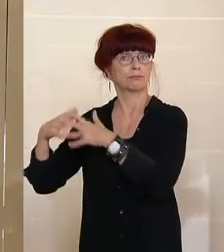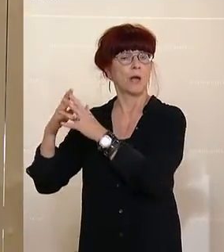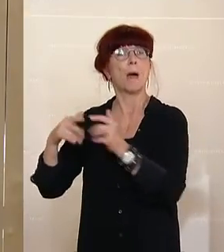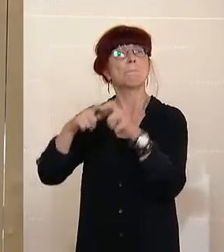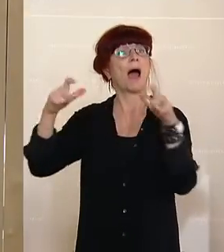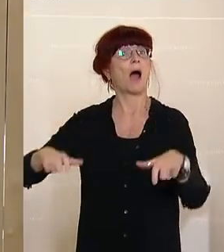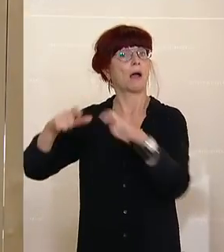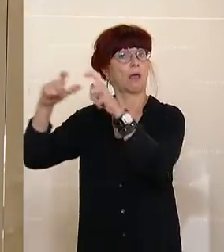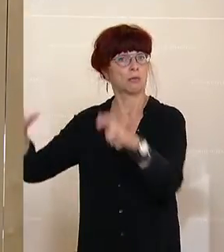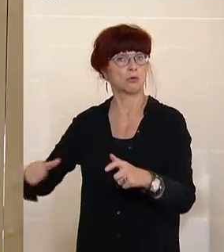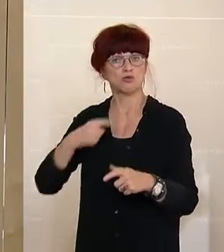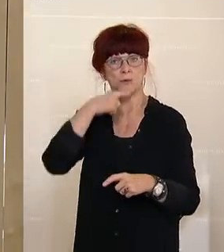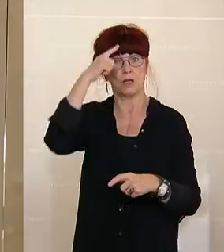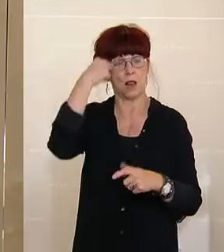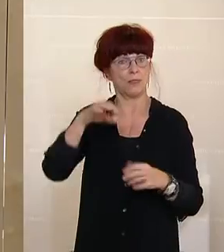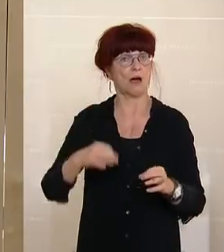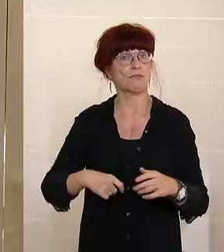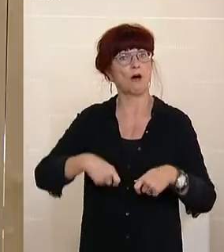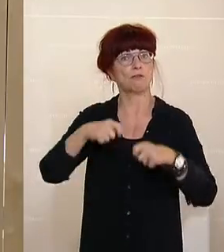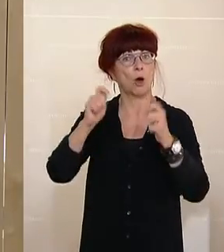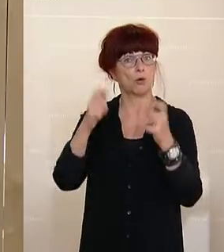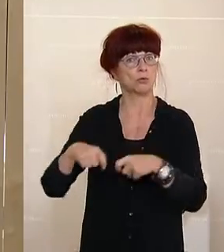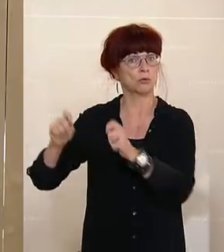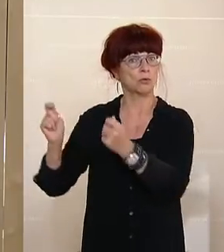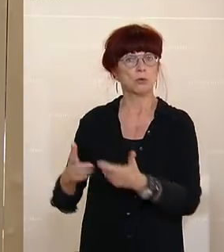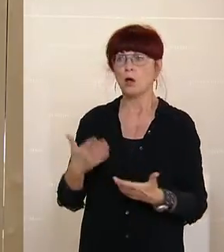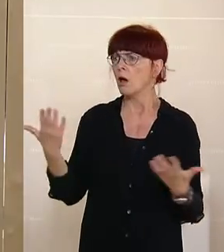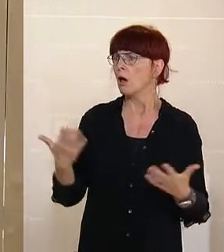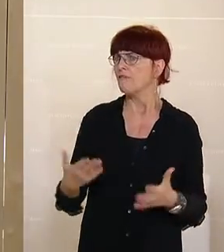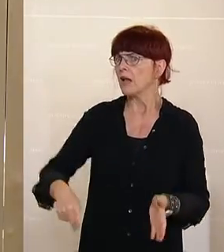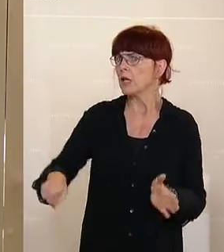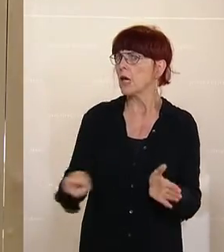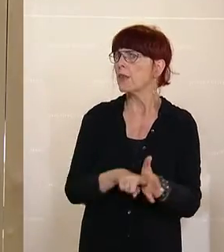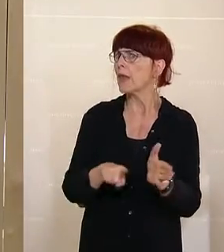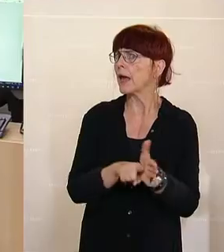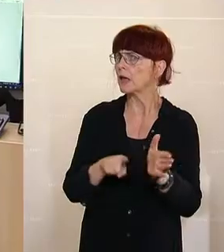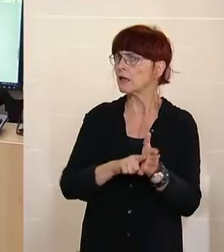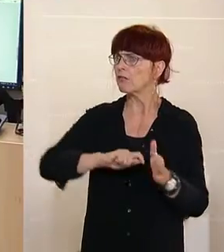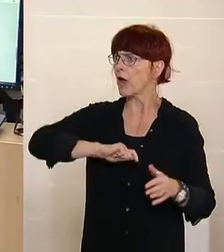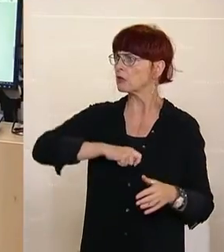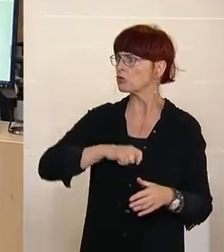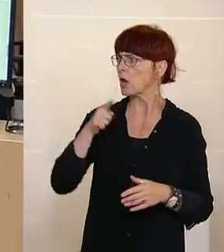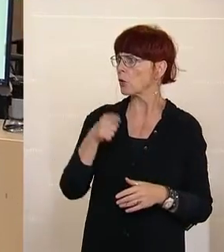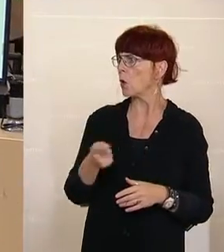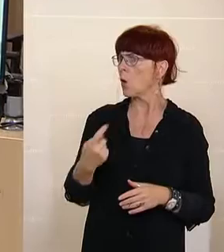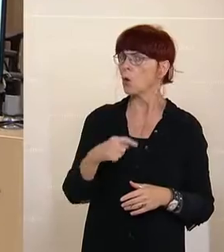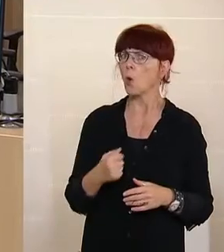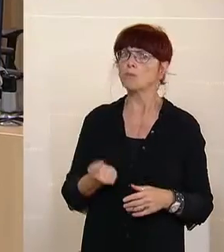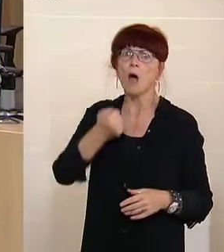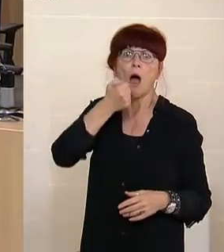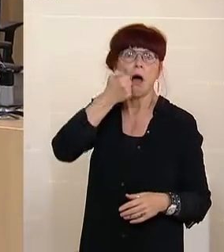die Frage natürlich auch, welcher Pessimismus veranlasst die Regierung zu so einem radikalen Schritt.